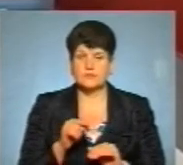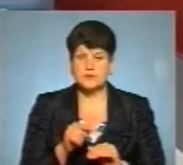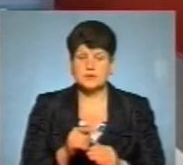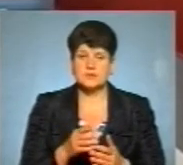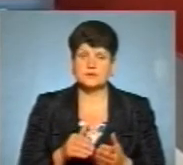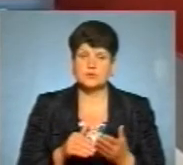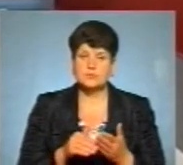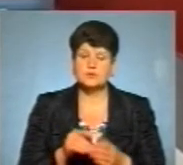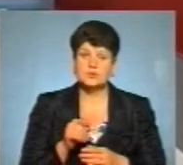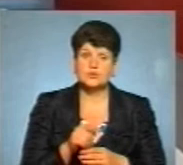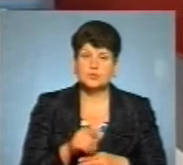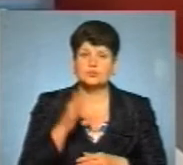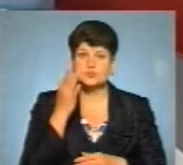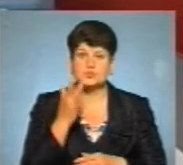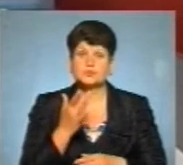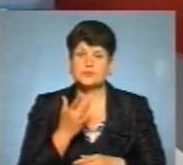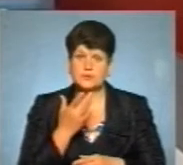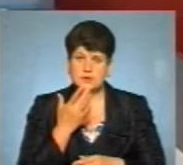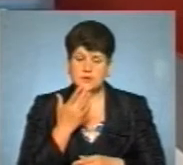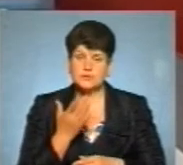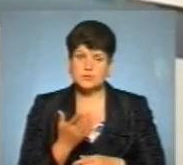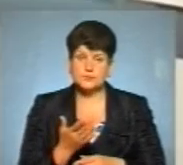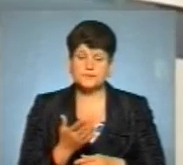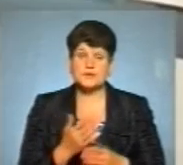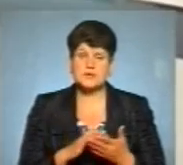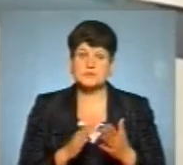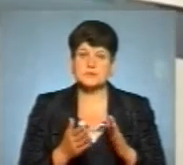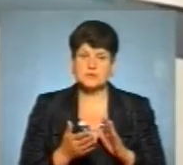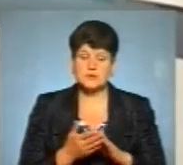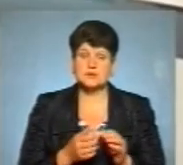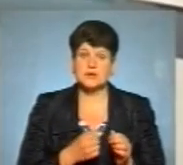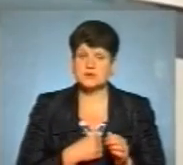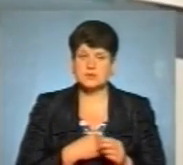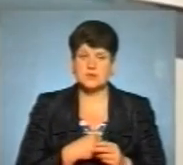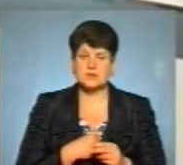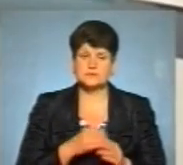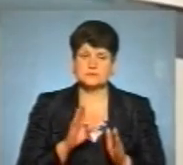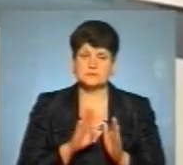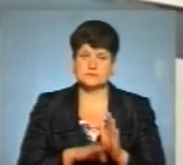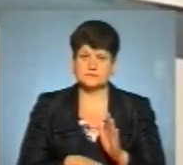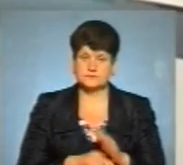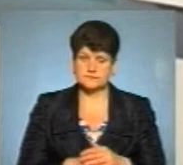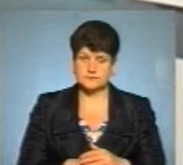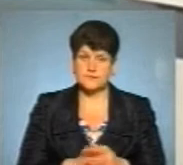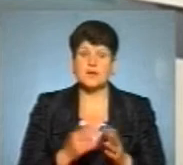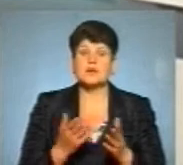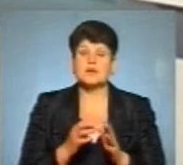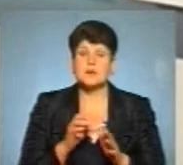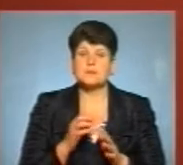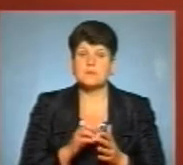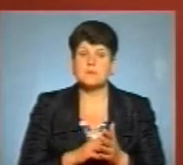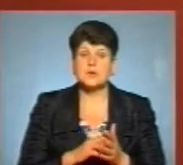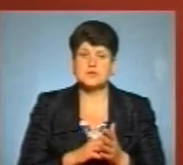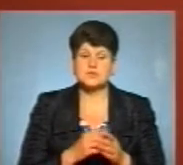що навіть влітку епідситуація, на жаль, не покращується. Які причини, зокрема,